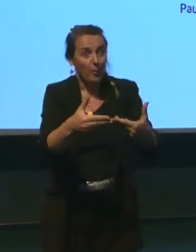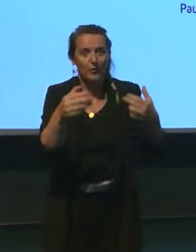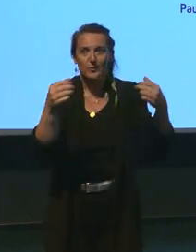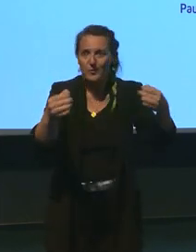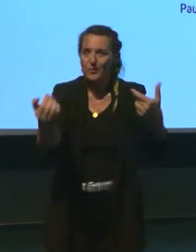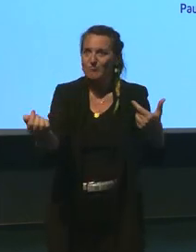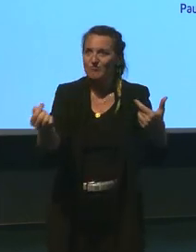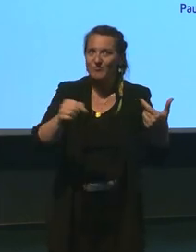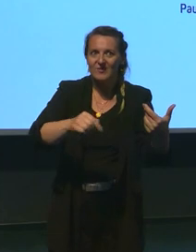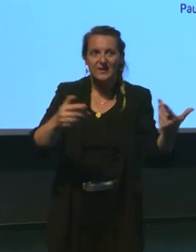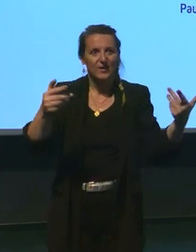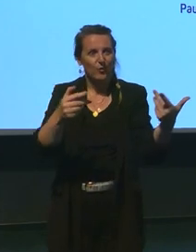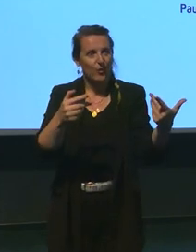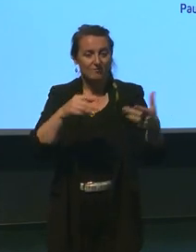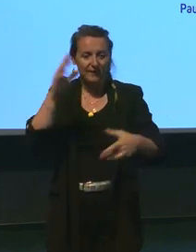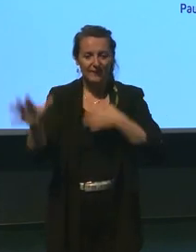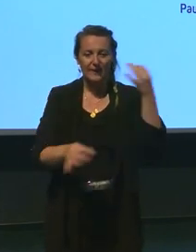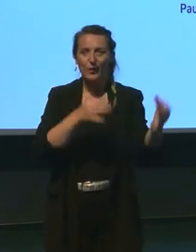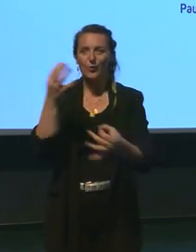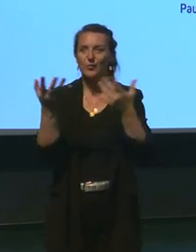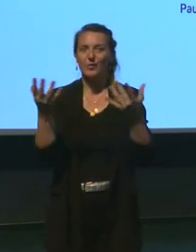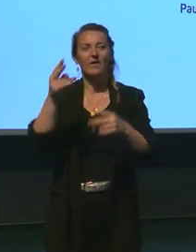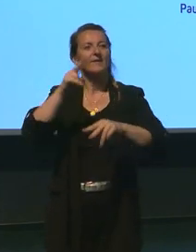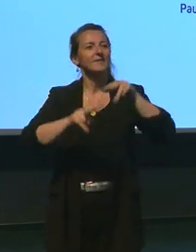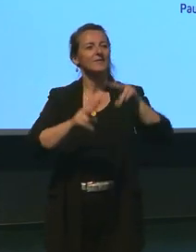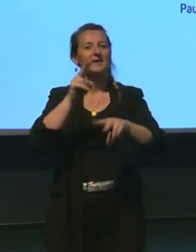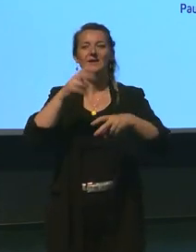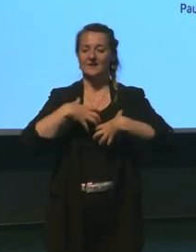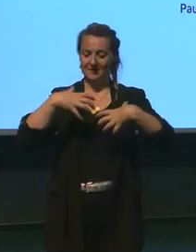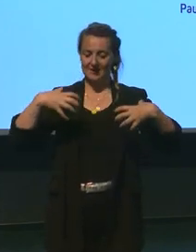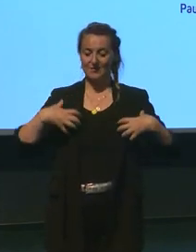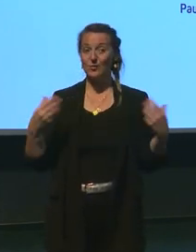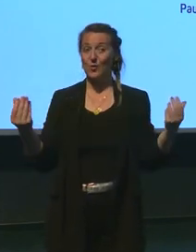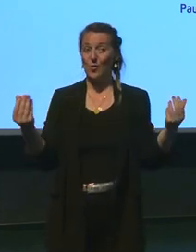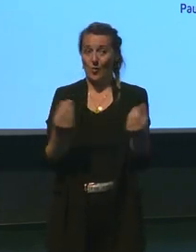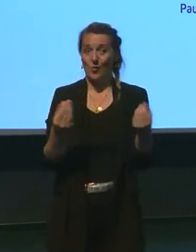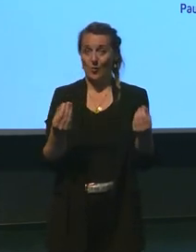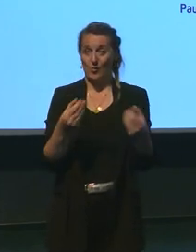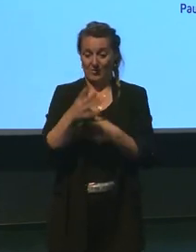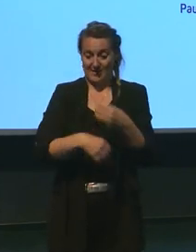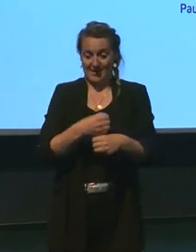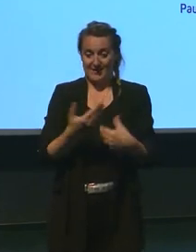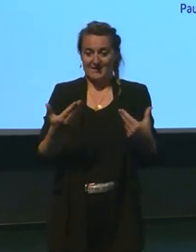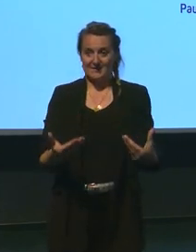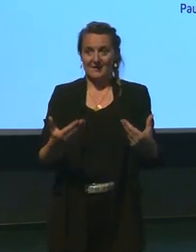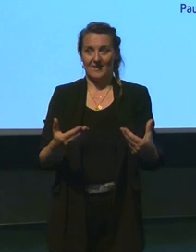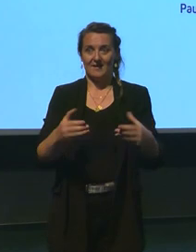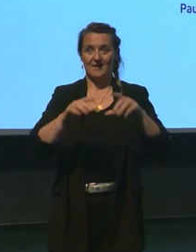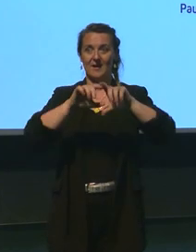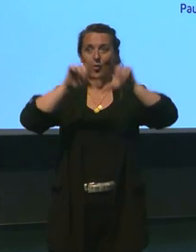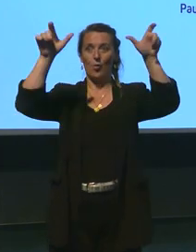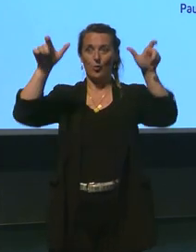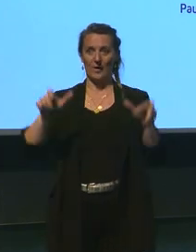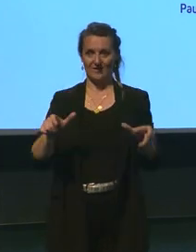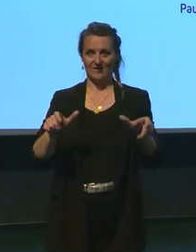découvrir le village des sciences. Il se tiendra cette année au Quartz ce week-end, donc 12 et 13